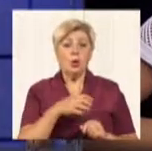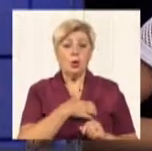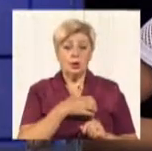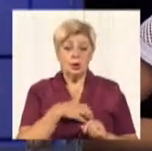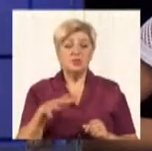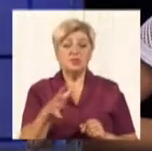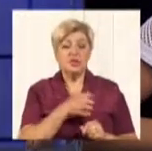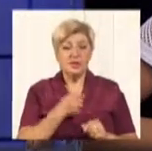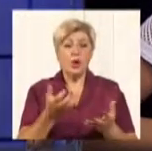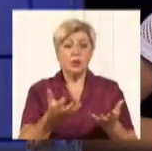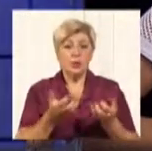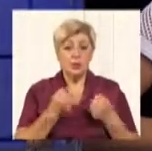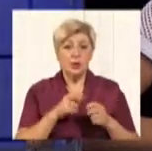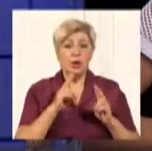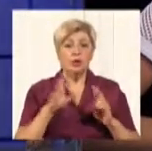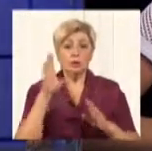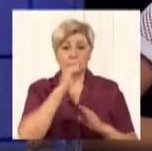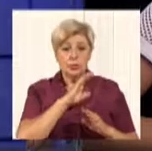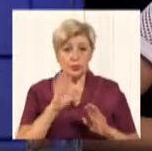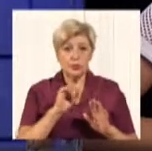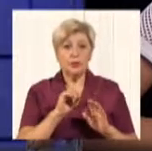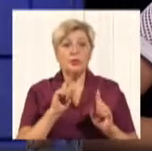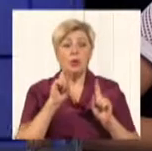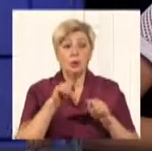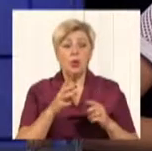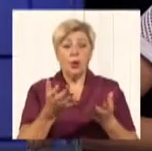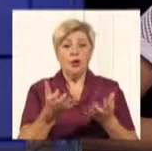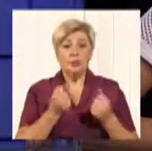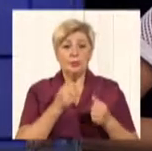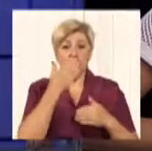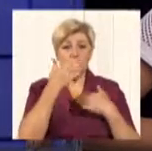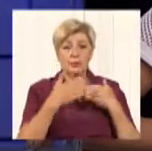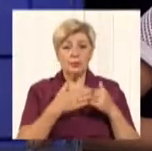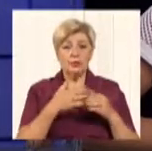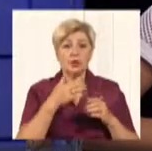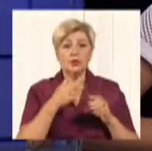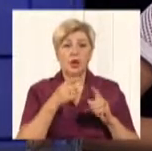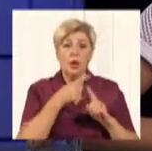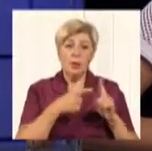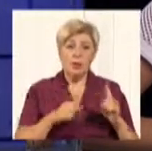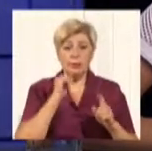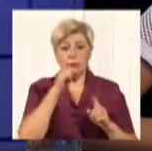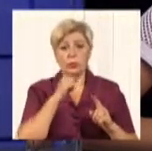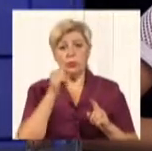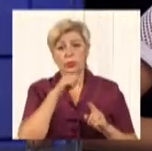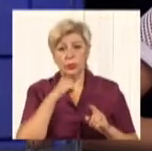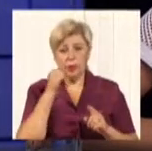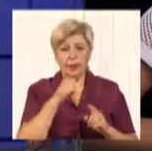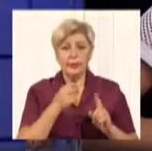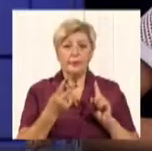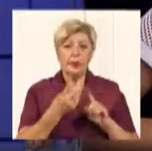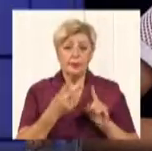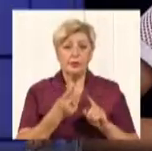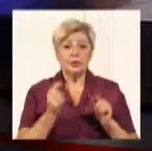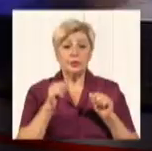якихось причин не встиг, вони отримають їх найближчі, там, півроки, рік. По-друге, це торкнеться